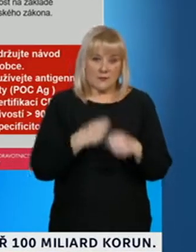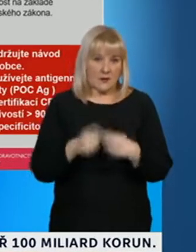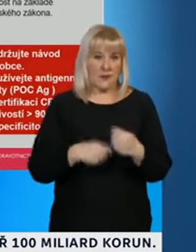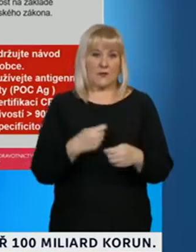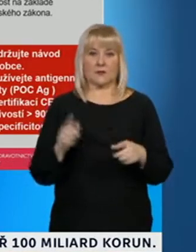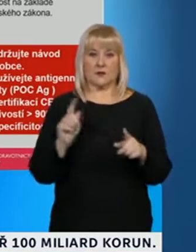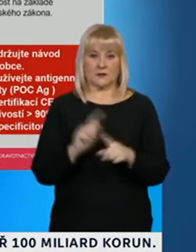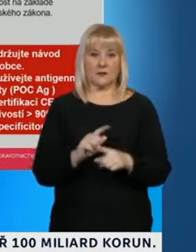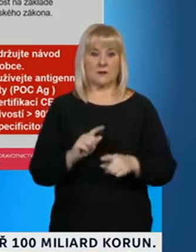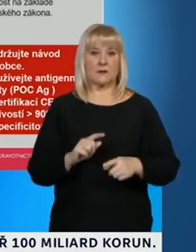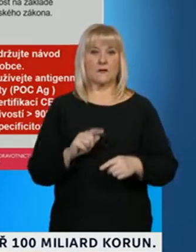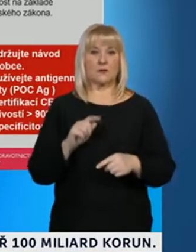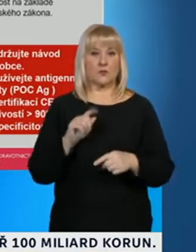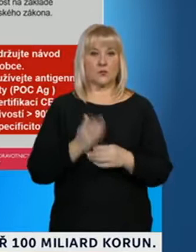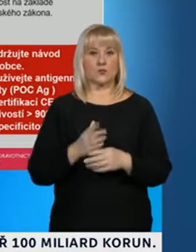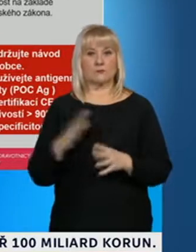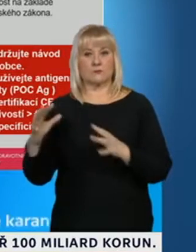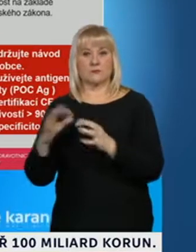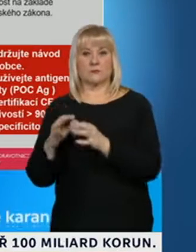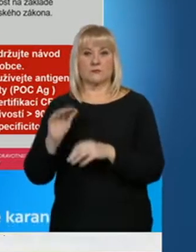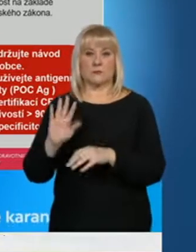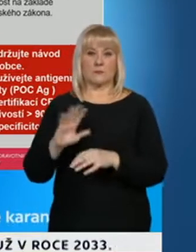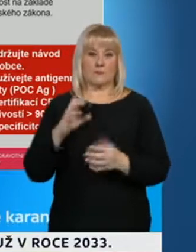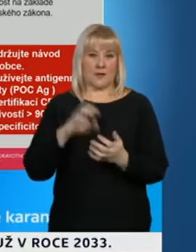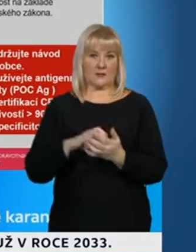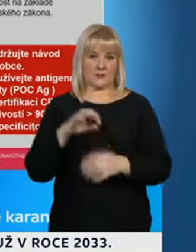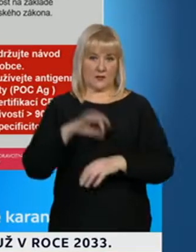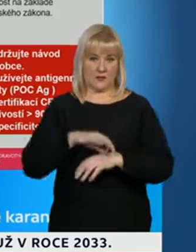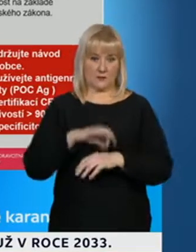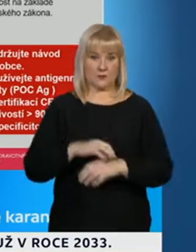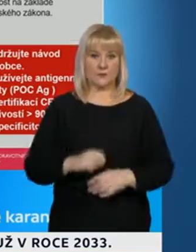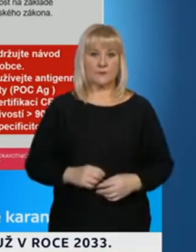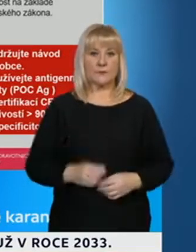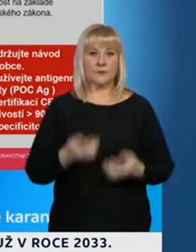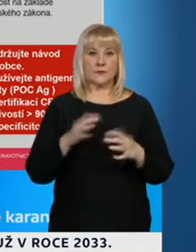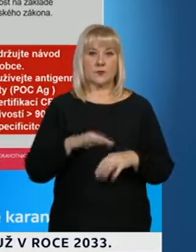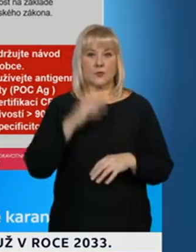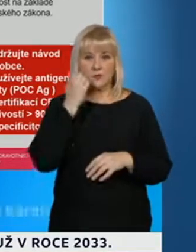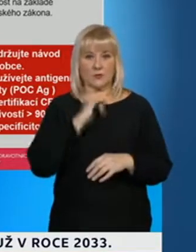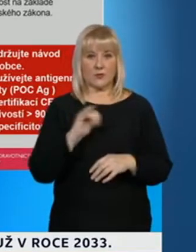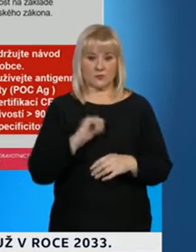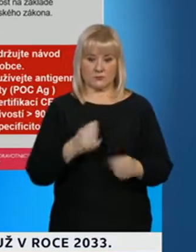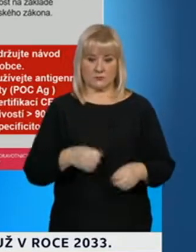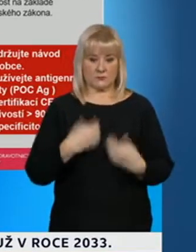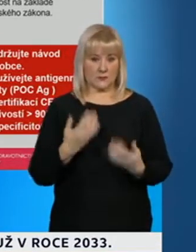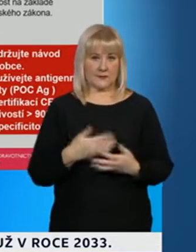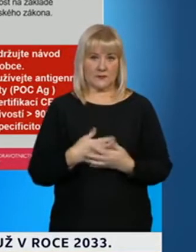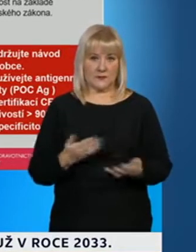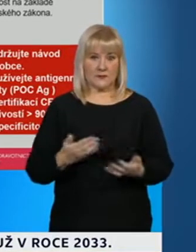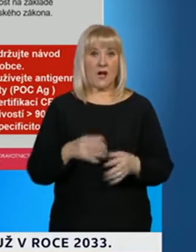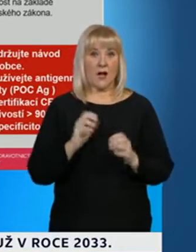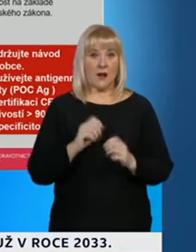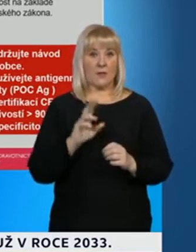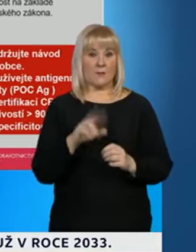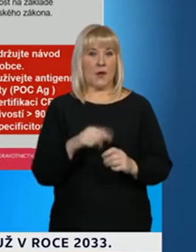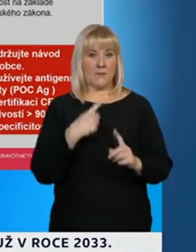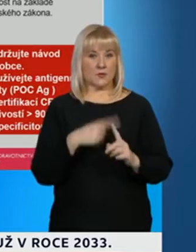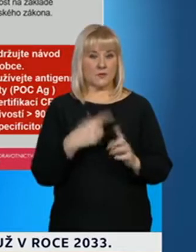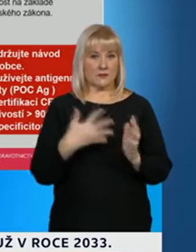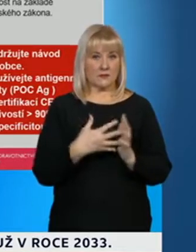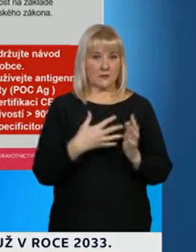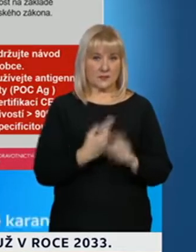kontaktuje svého praktického lékaře. U asymptomatických osob, pokud je výsledek testu pozitivní, jde